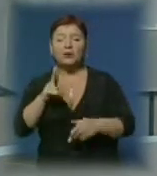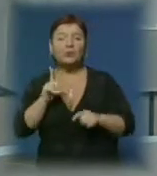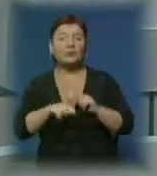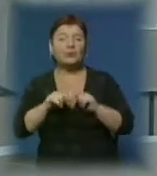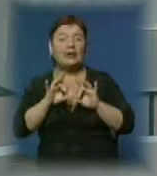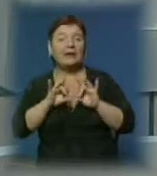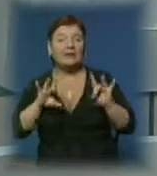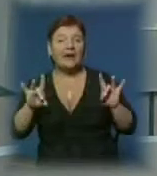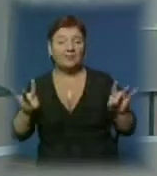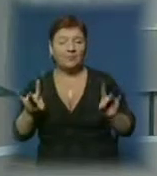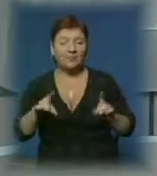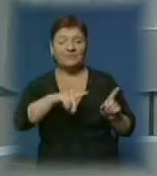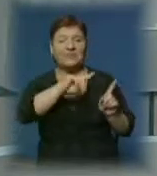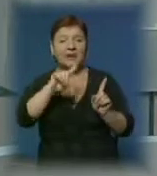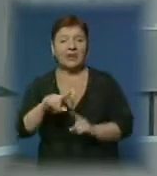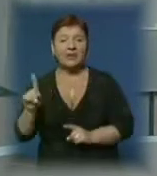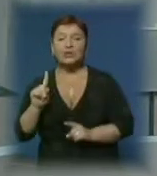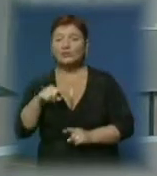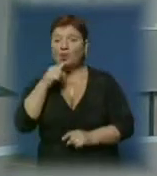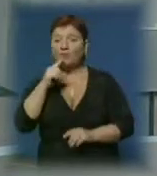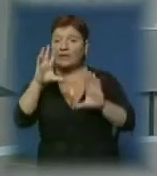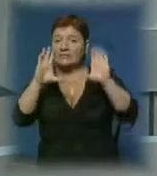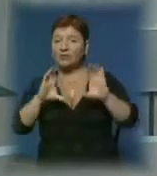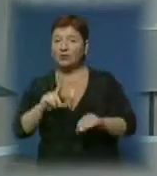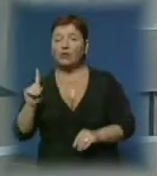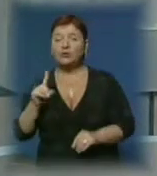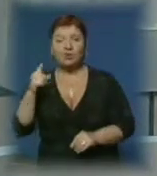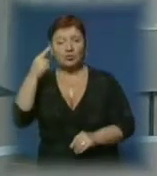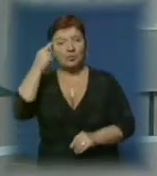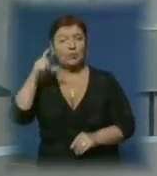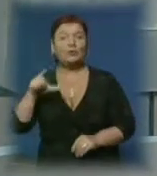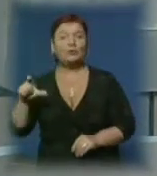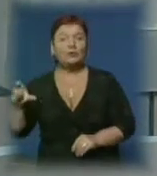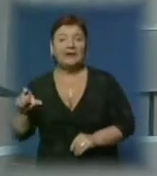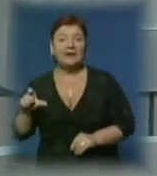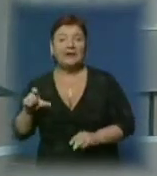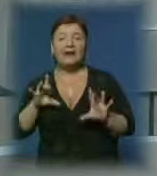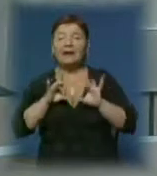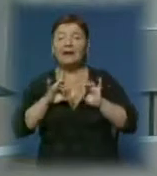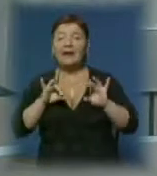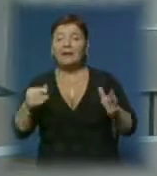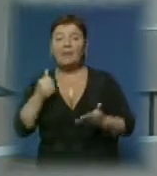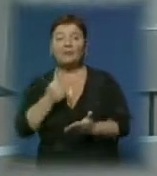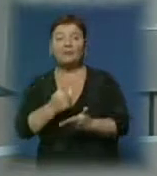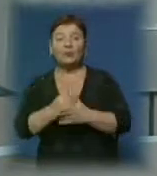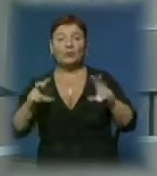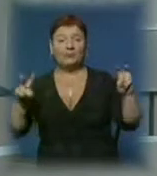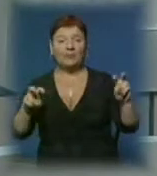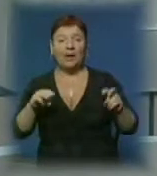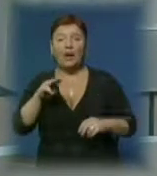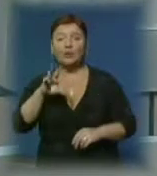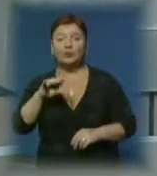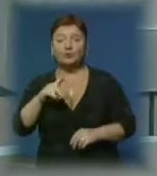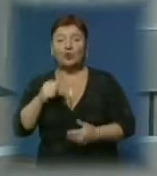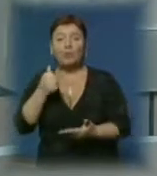рекламного світу Закарпаття, що каже закон і що думає з цього приводу люди, зовнішня реклама стане головною темою дискусії ток-шоу